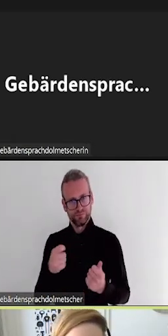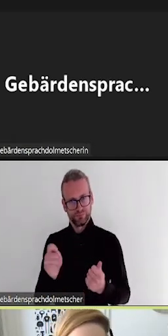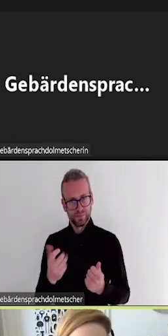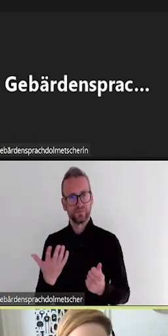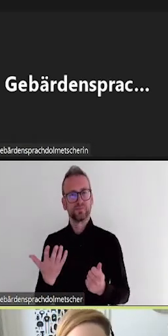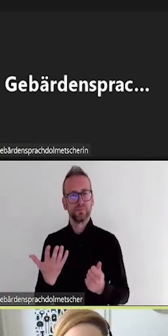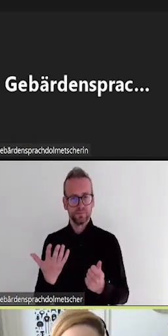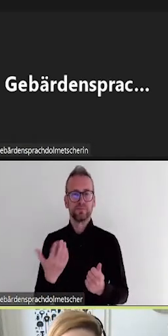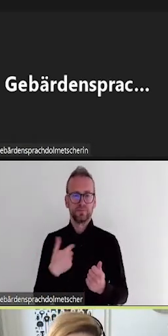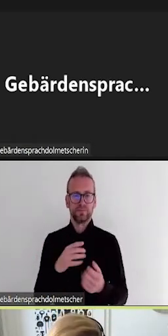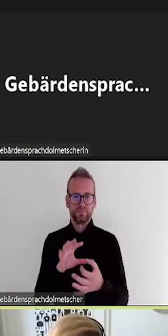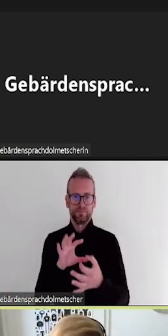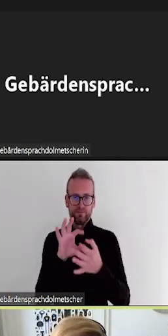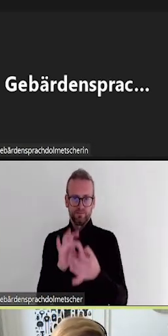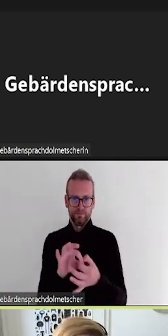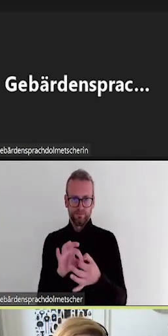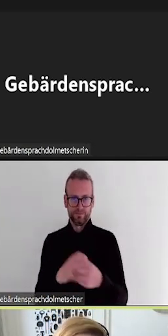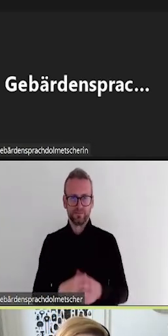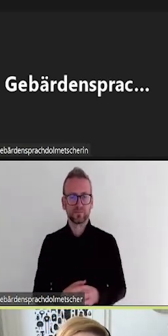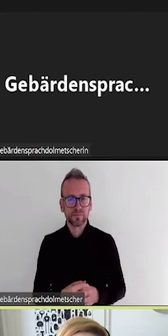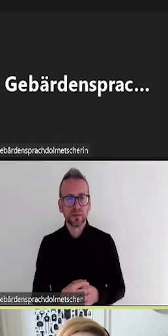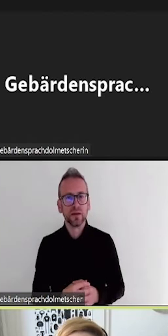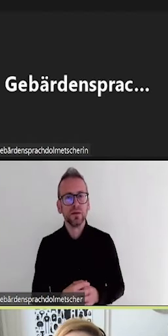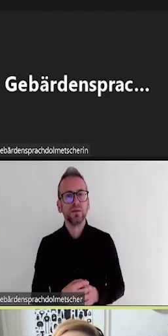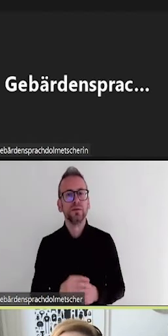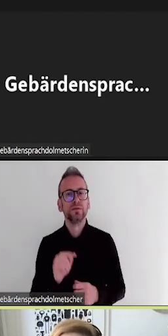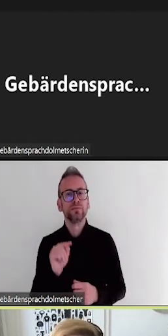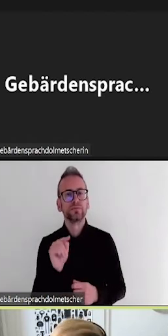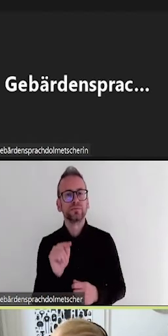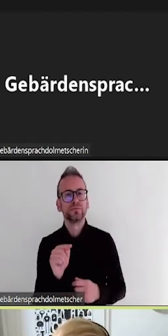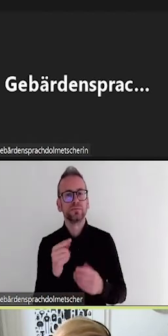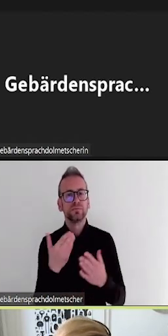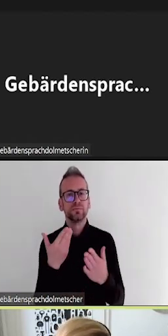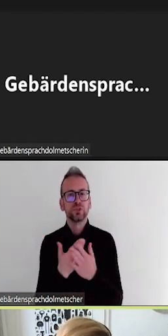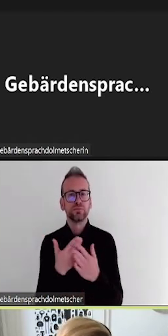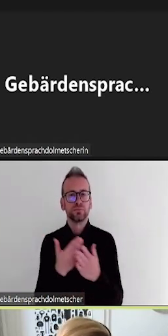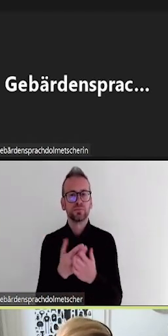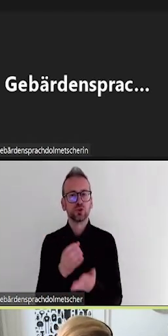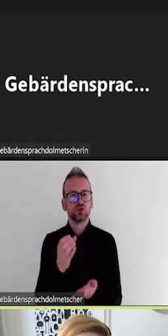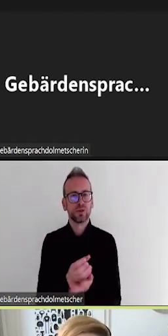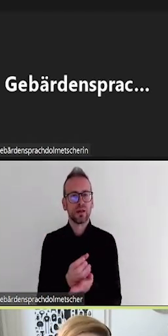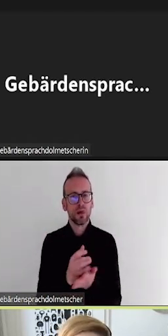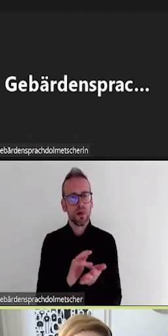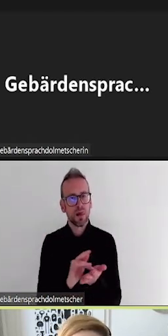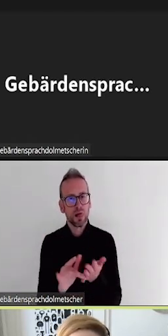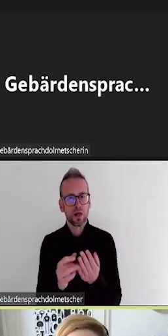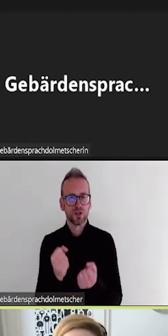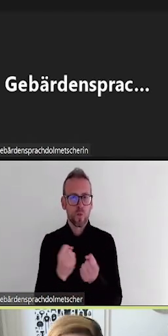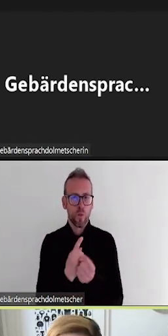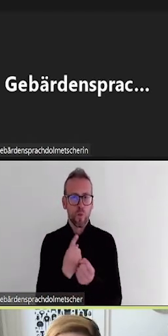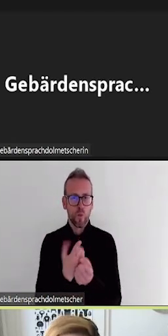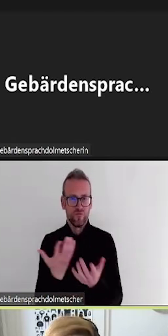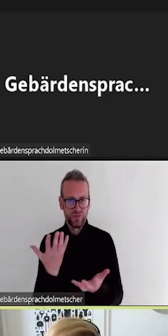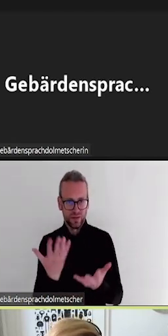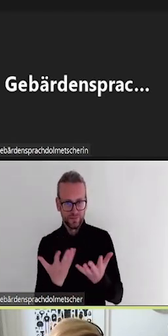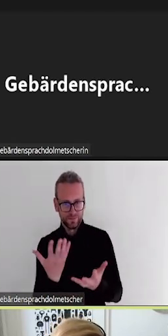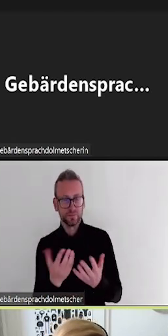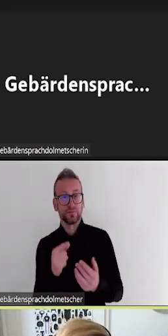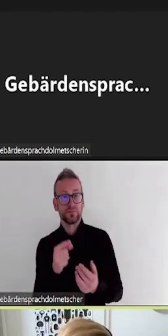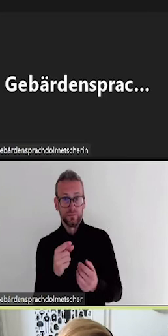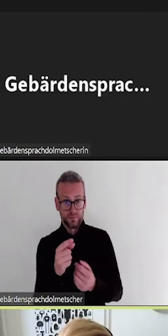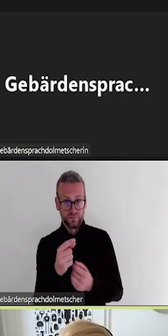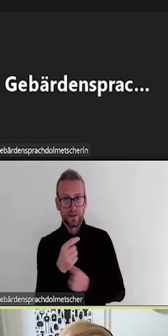die Abkürzung für Geoinformationssystem. In diesem Studienprojekt wurde eine Gebäude- und Raumauskunft für die Universität Göttingen entwickelt.